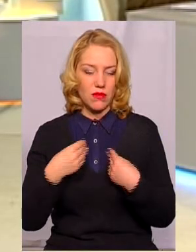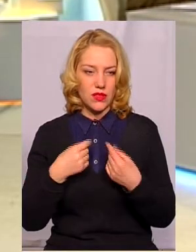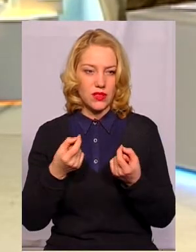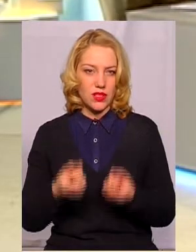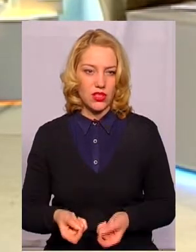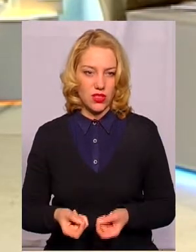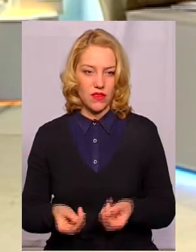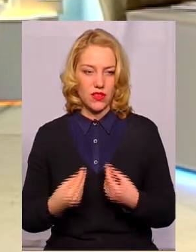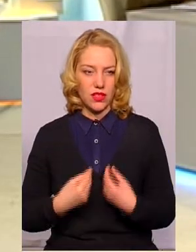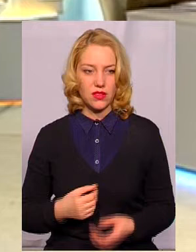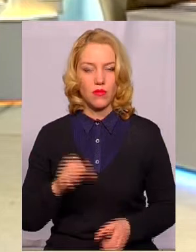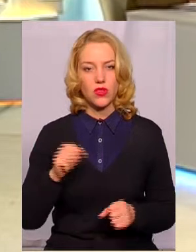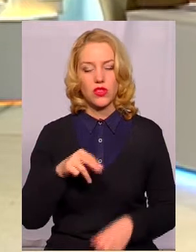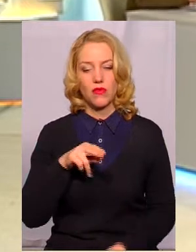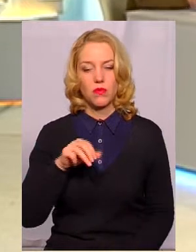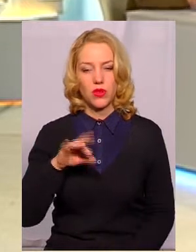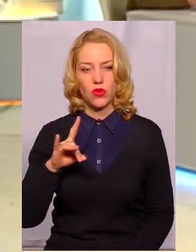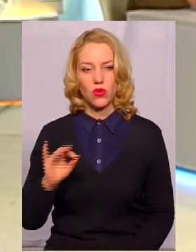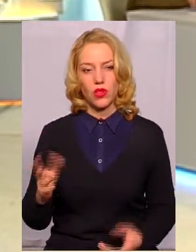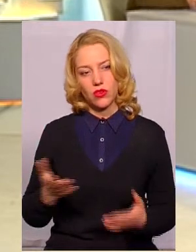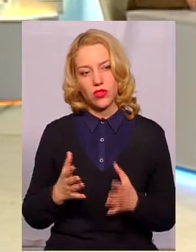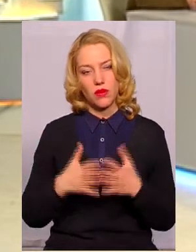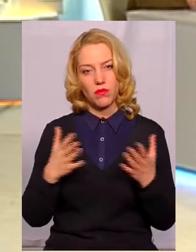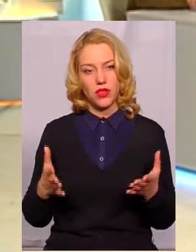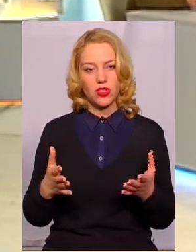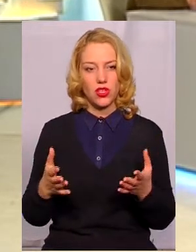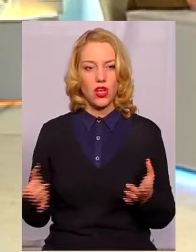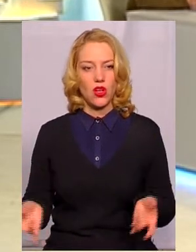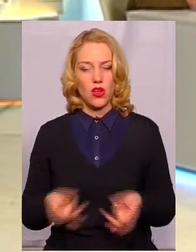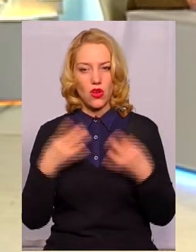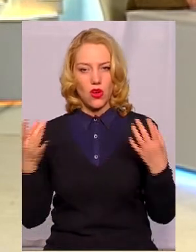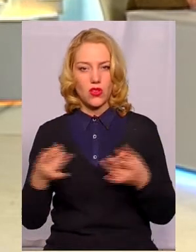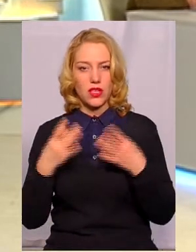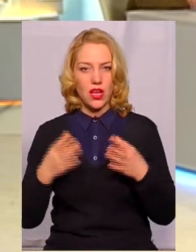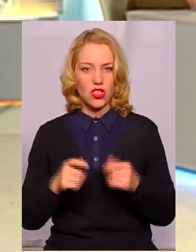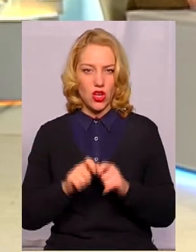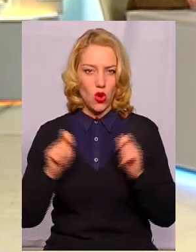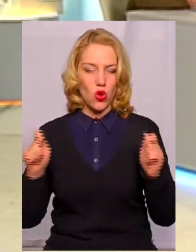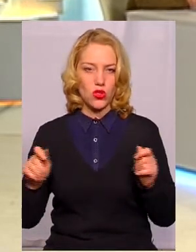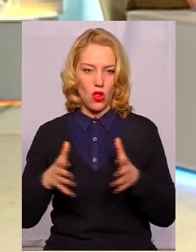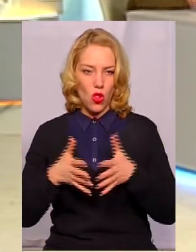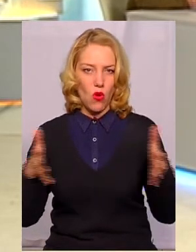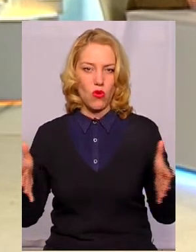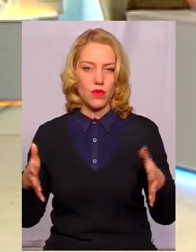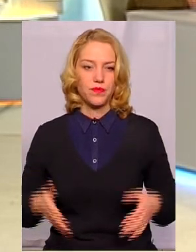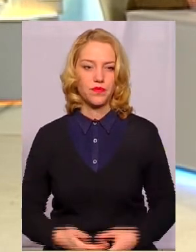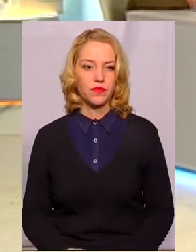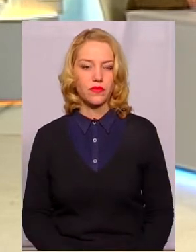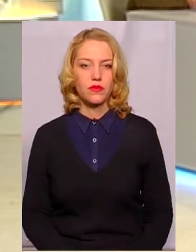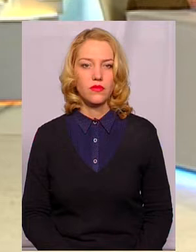вартість електричної енергії. Петро якось про це більш розлого розкаже. Ви знаєте, я,